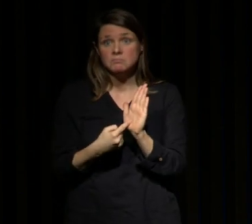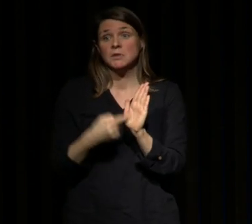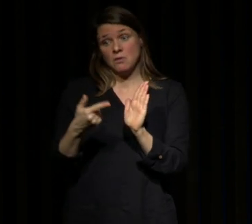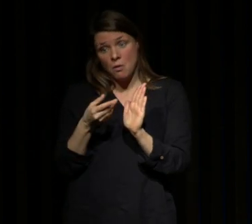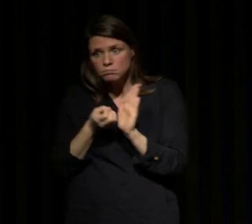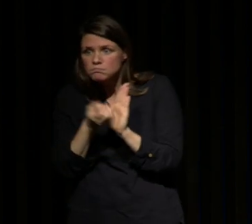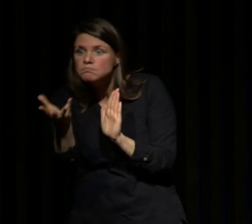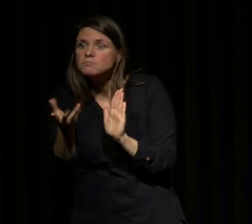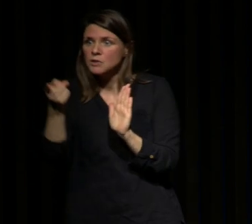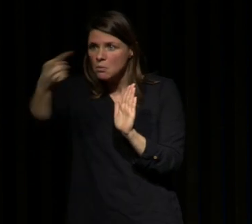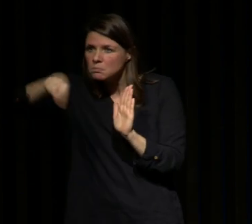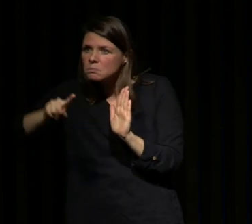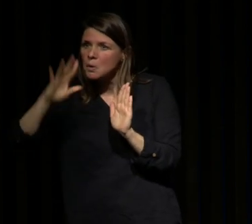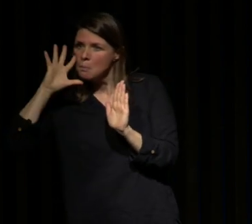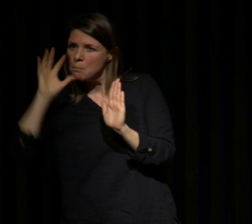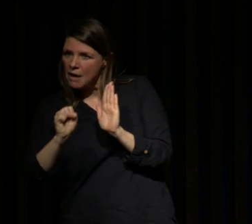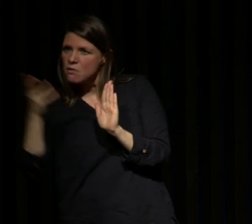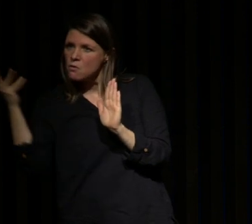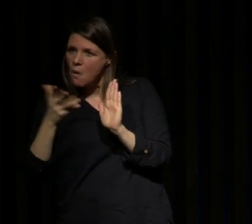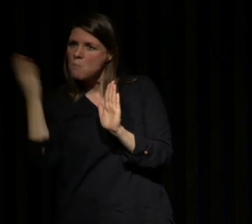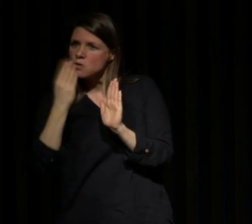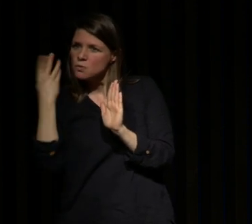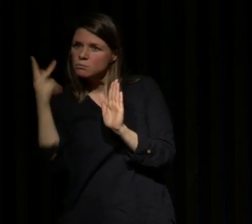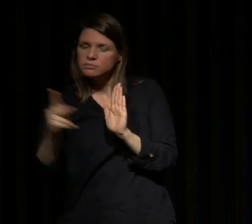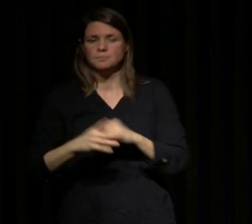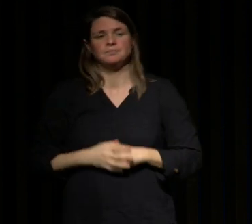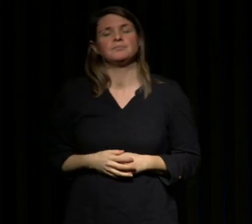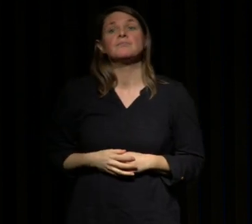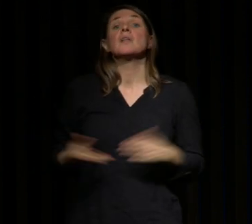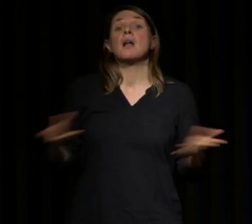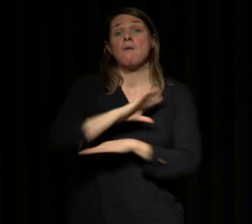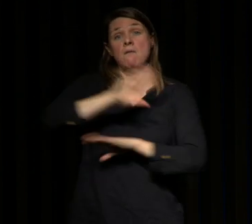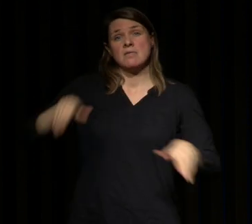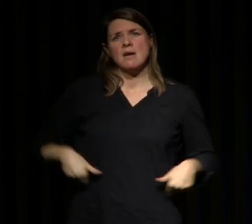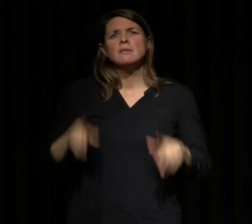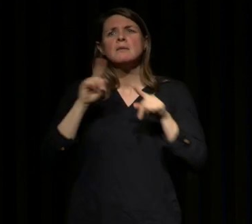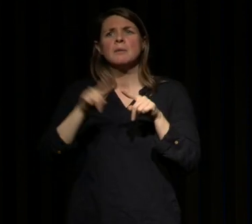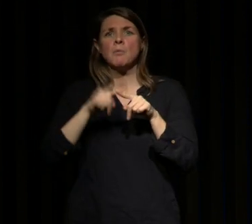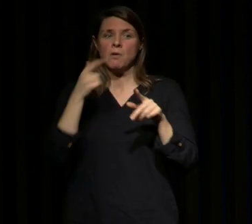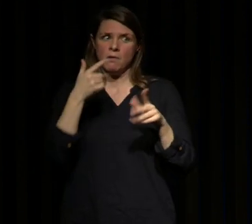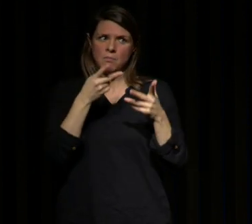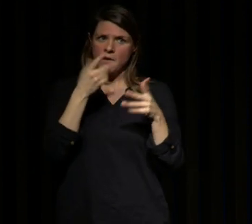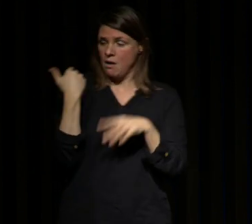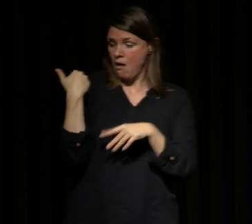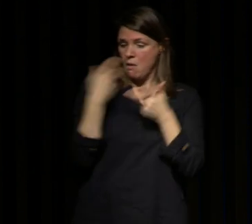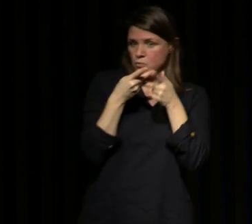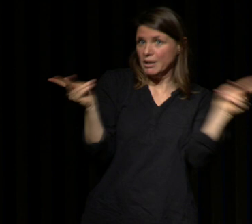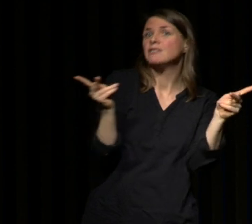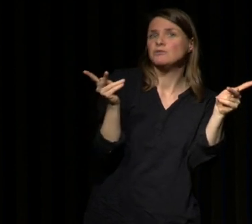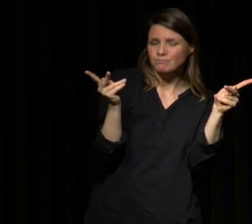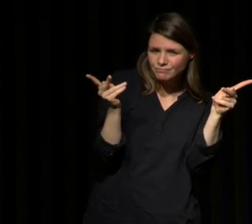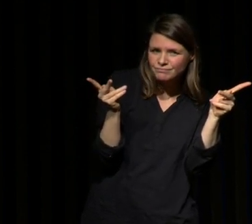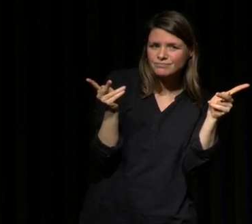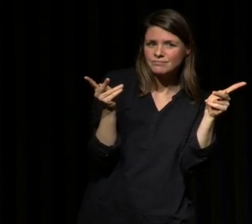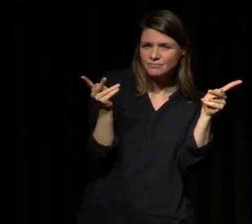gens justement d'identifier leurs besoins alors le dernier élément qui est un élément issu d'une publication récente qui a été